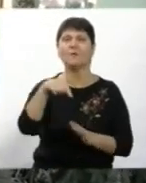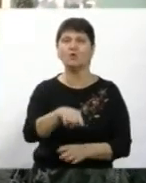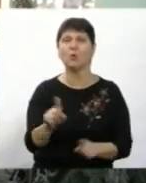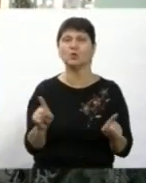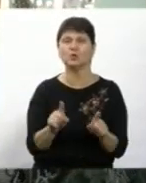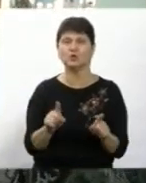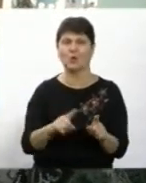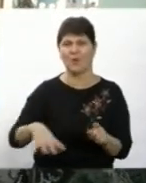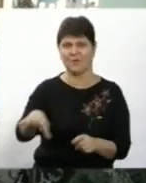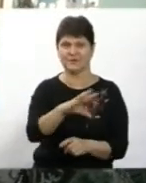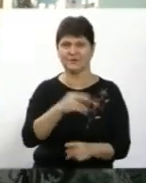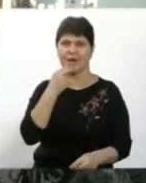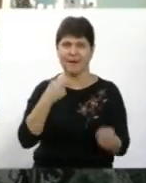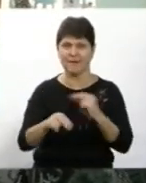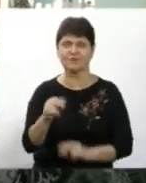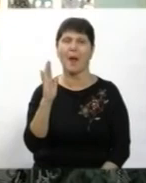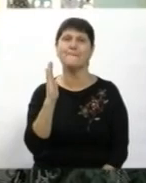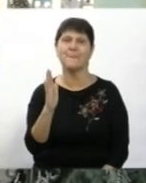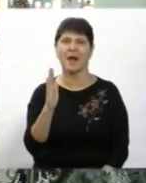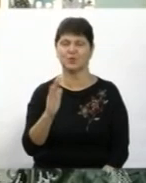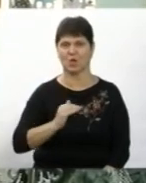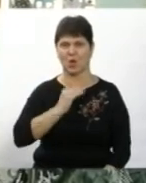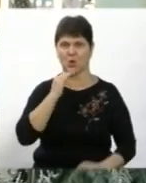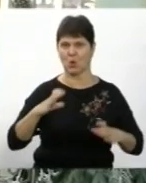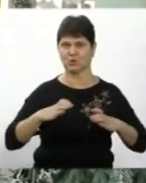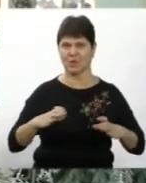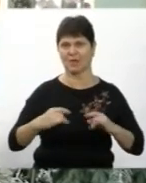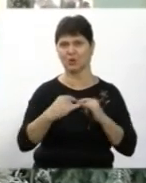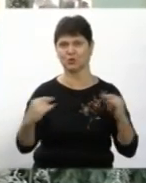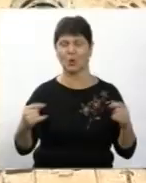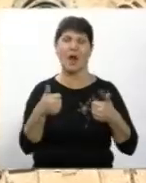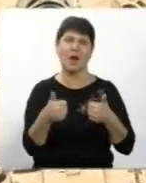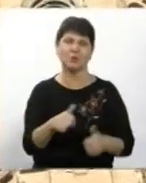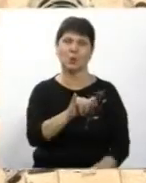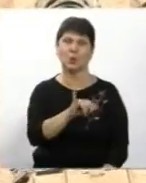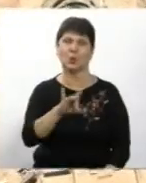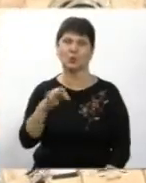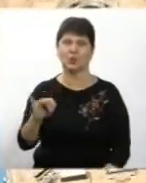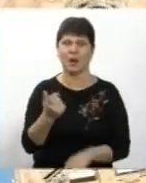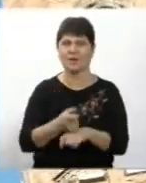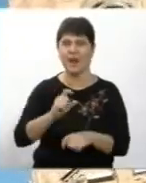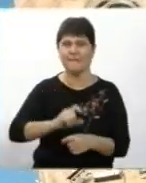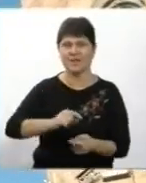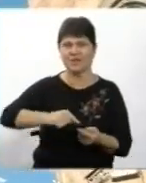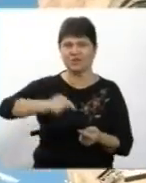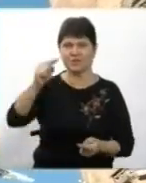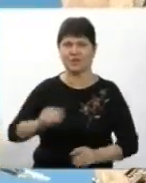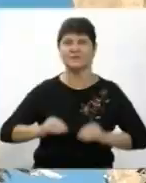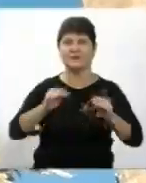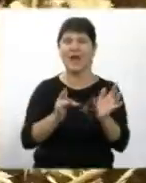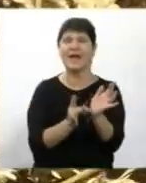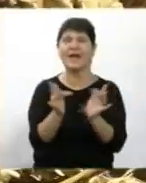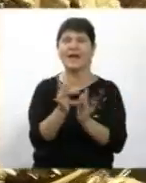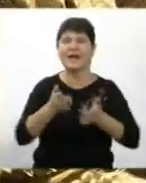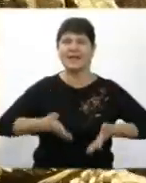краще майбутнє, достаток на столі, хороший урожай Найбільший ж дідух Вінниці встановили на Різдво біля